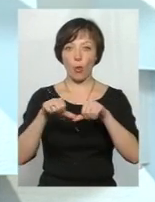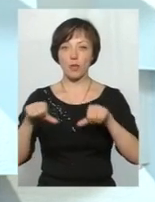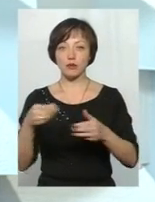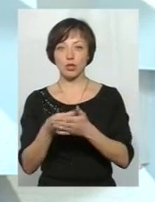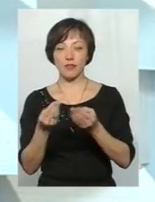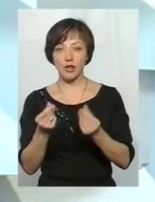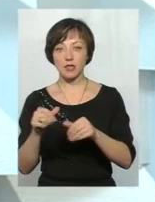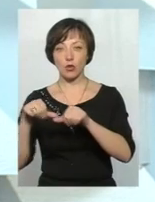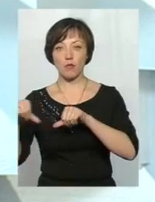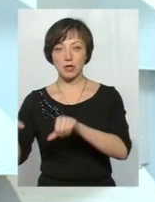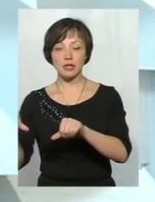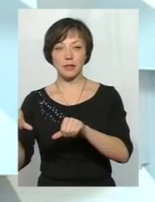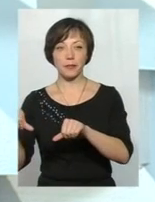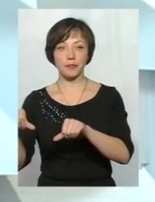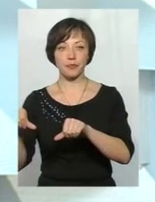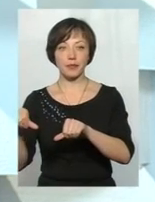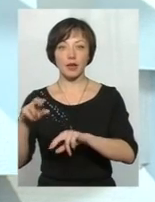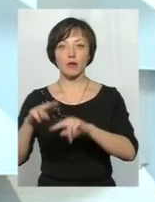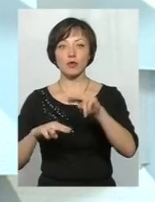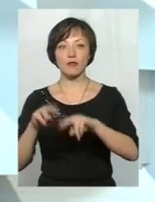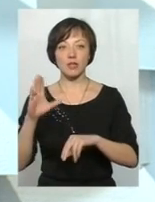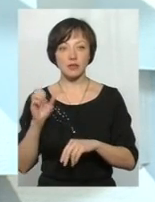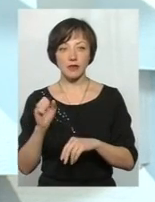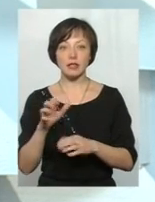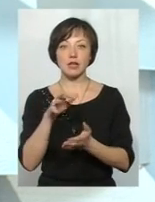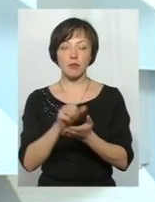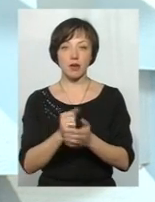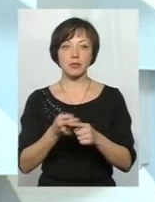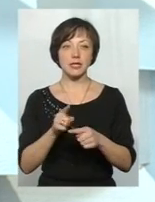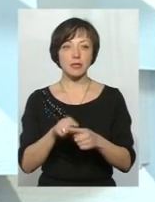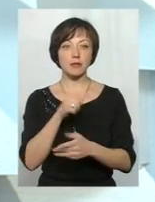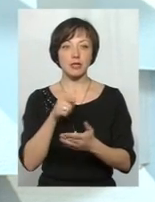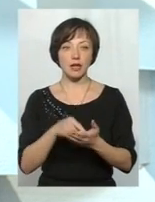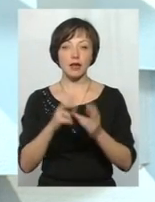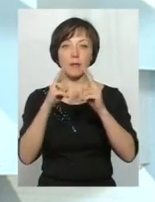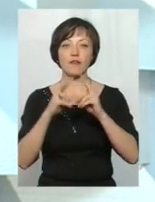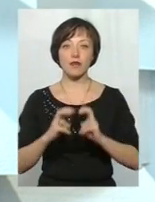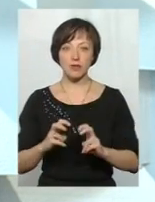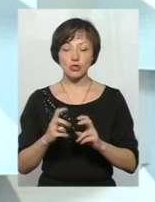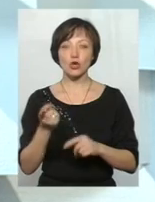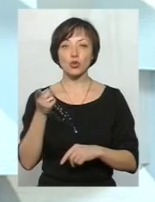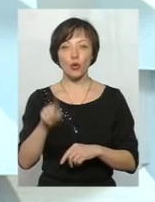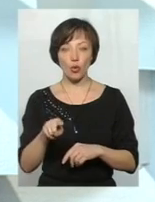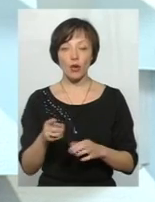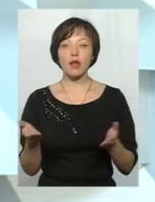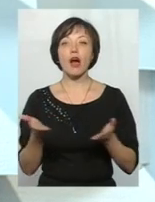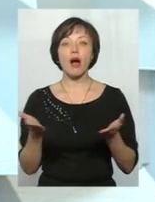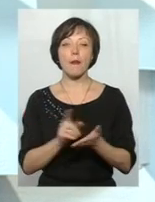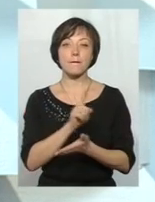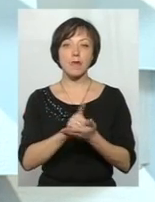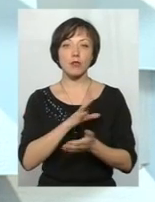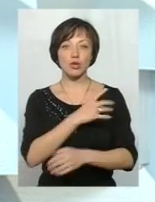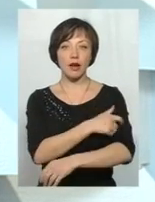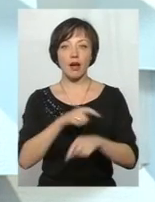бюджету фінансів і комісія будівництва. Займаються цим питанням, вивченням саме того, яка має бути